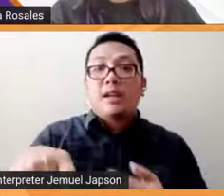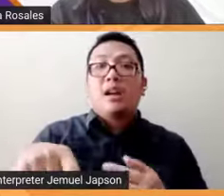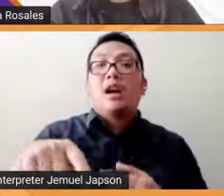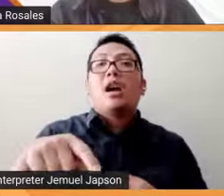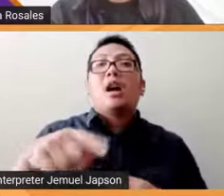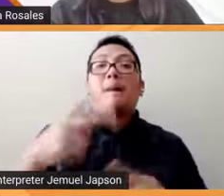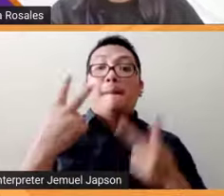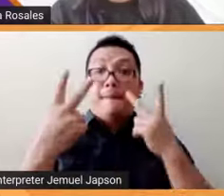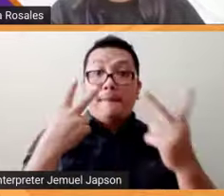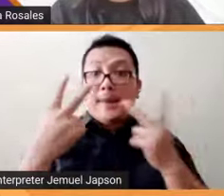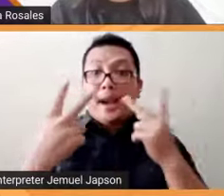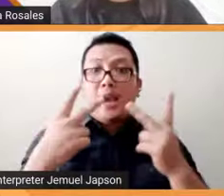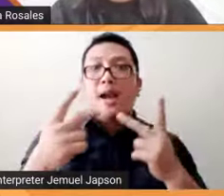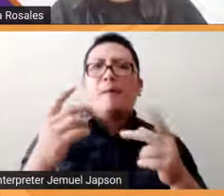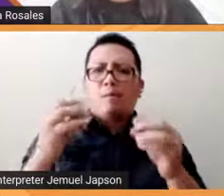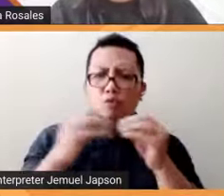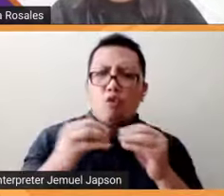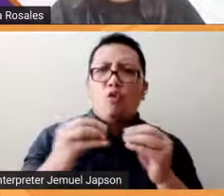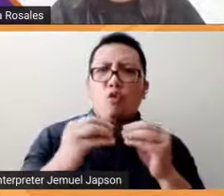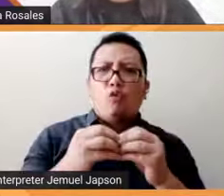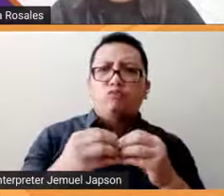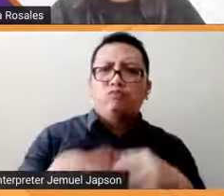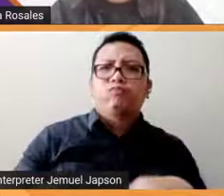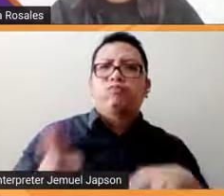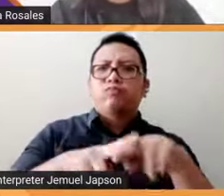namin dapat mas paigtingin ang Republic Act No.